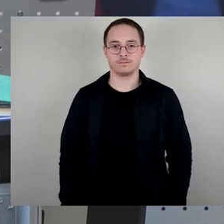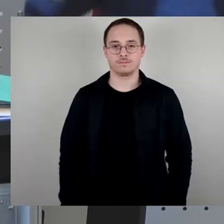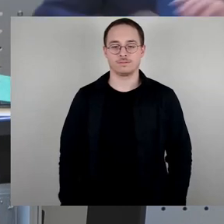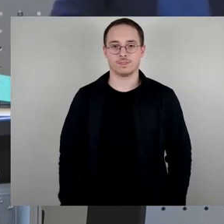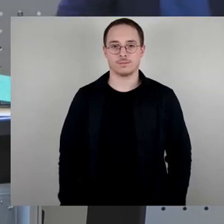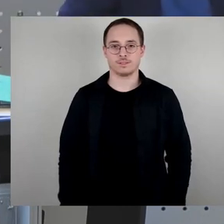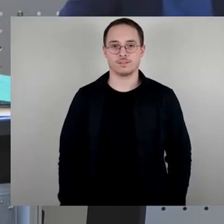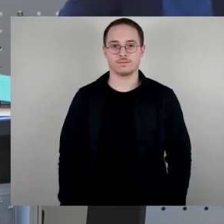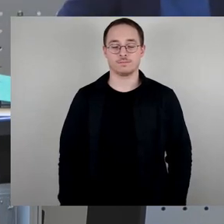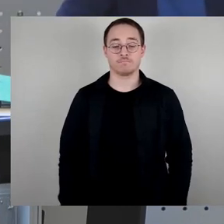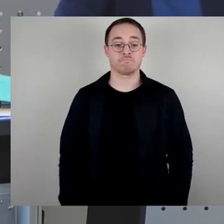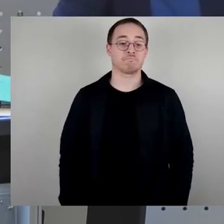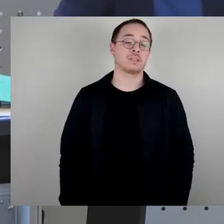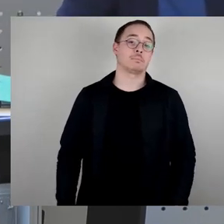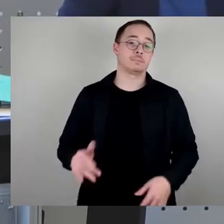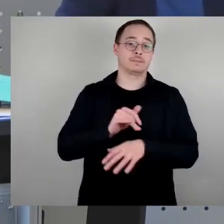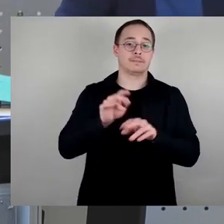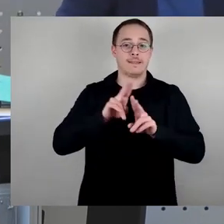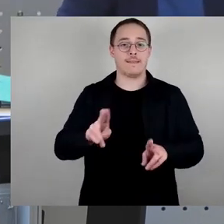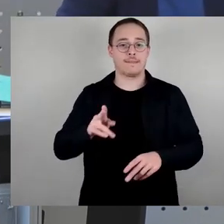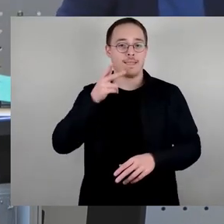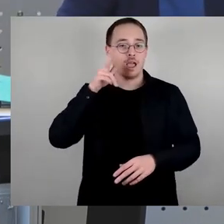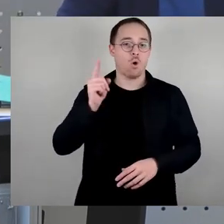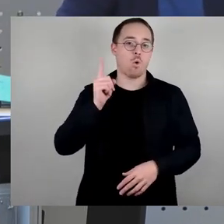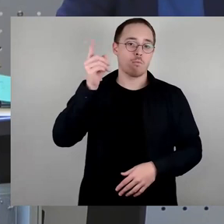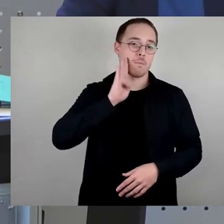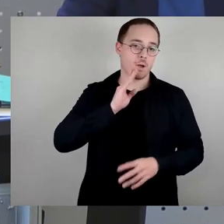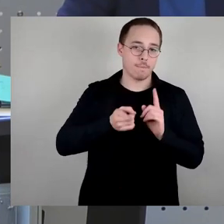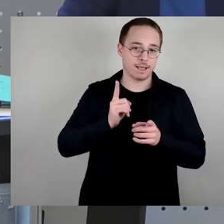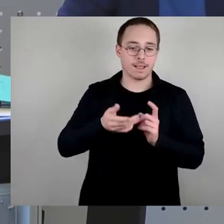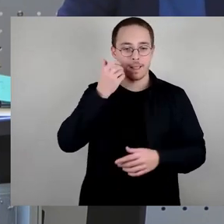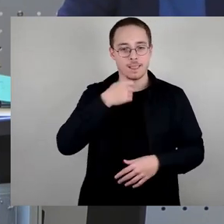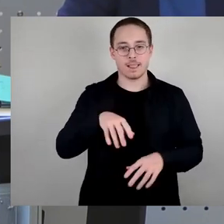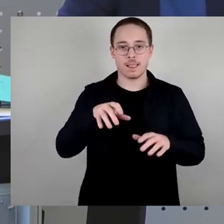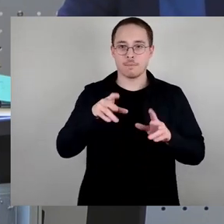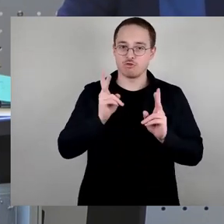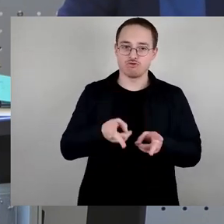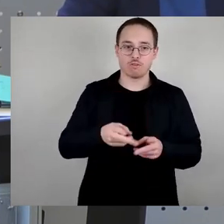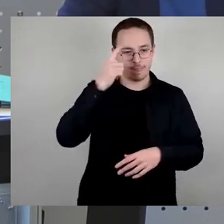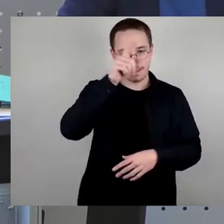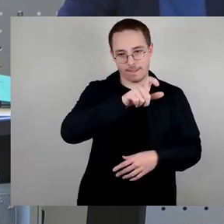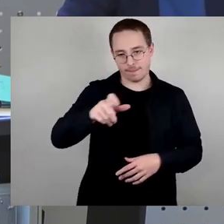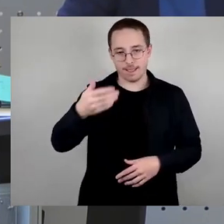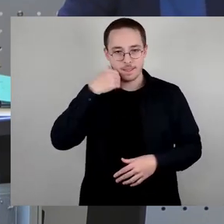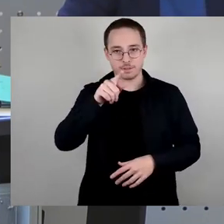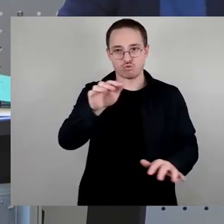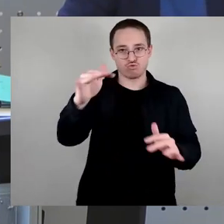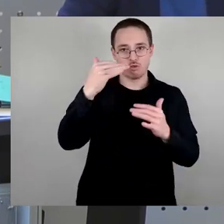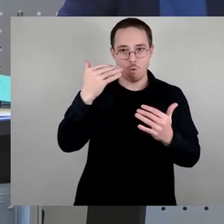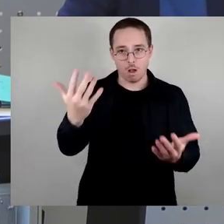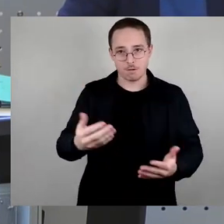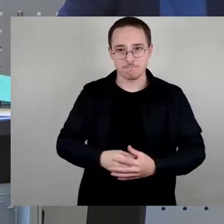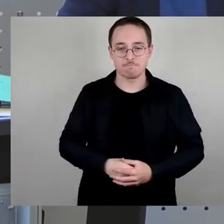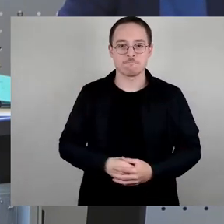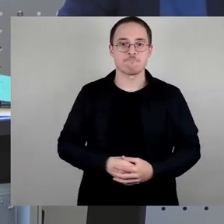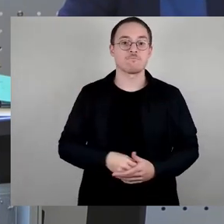Sehr geehrter Herr Oberbürgermeister, sehr geehrte Stadträte, liebe Zuschauer. Die Tage rund um den 13. Februar 1945